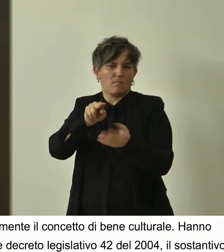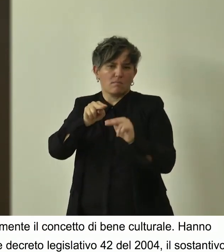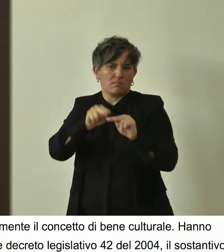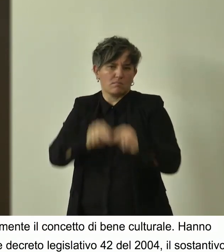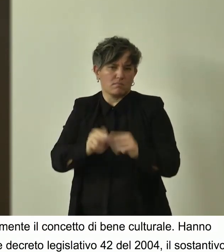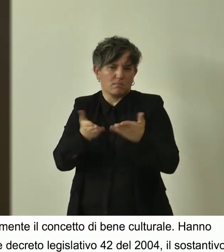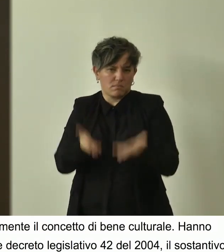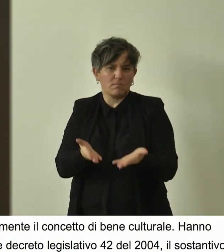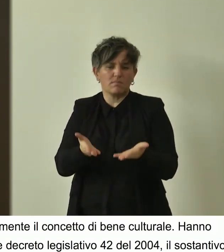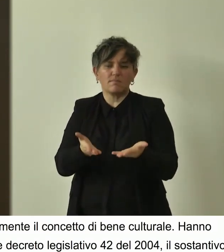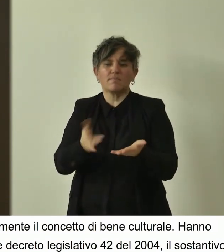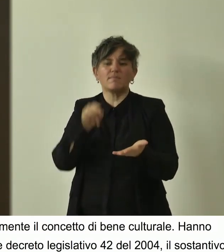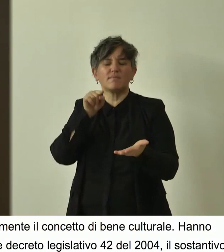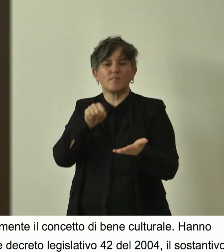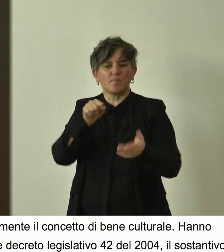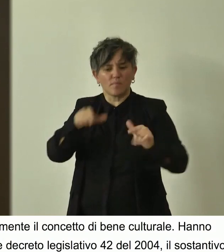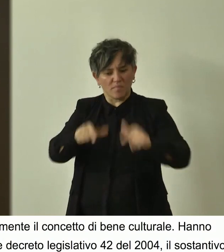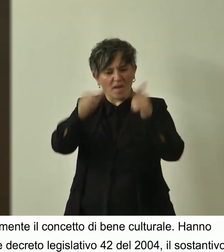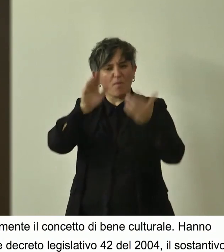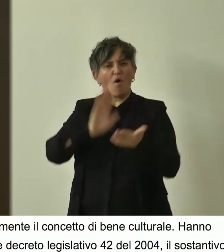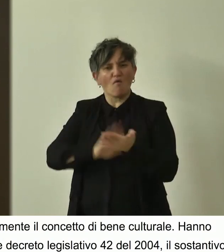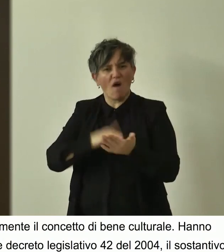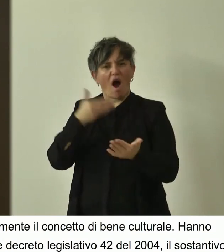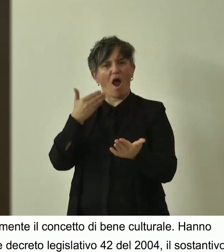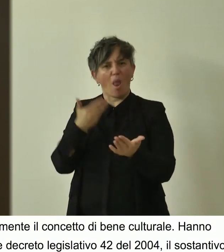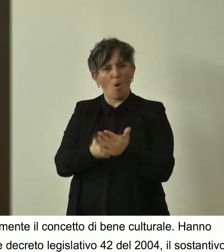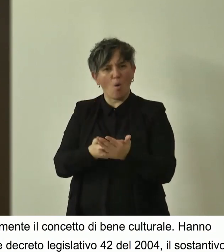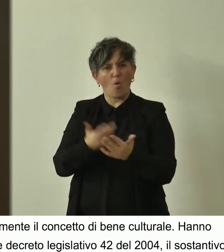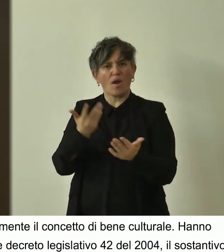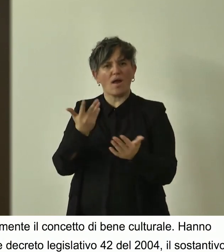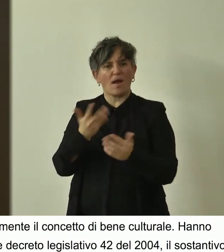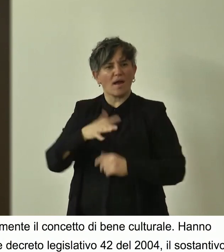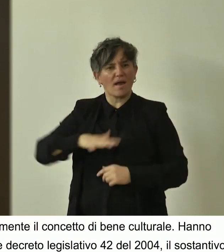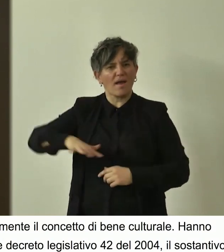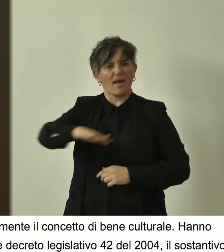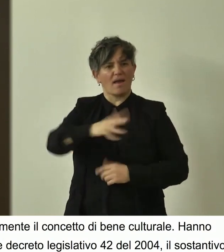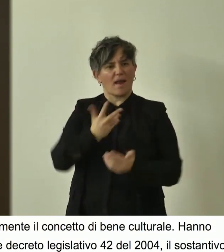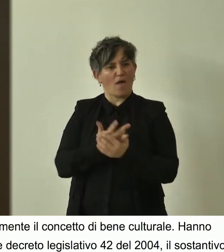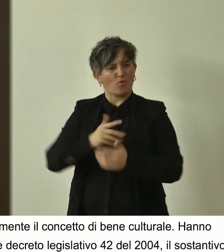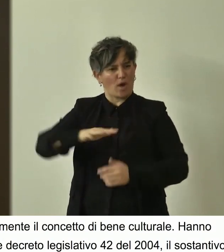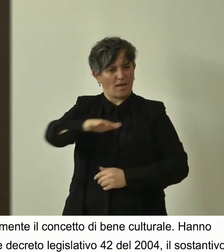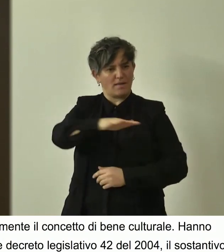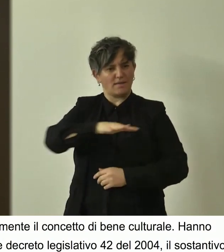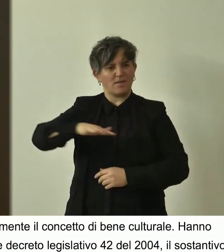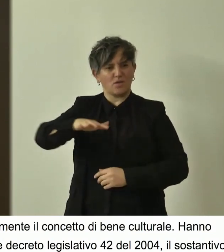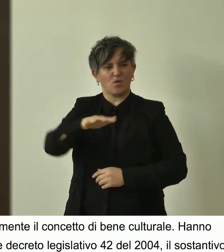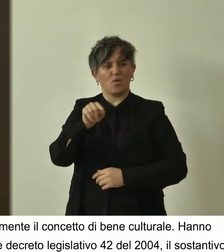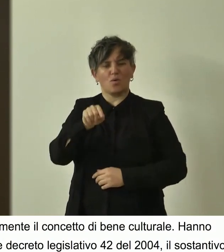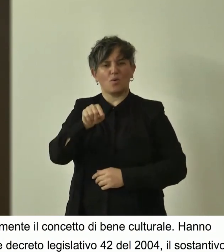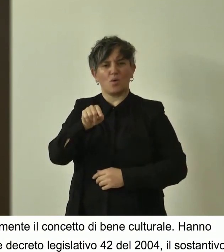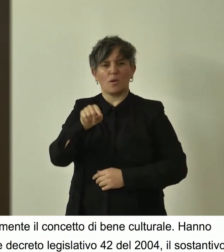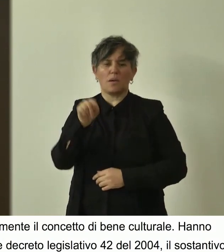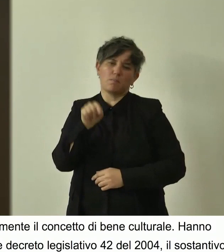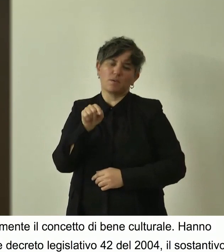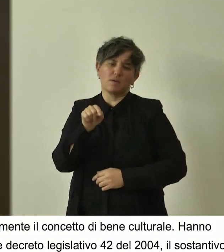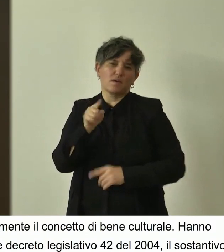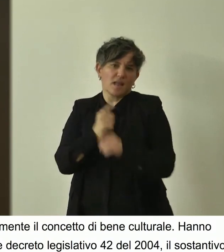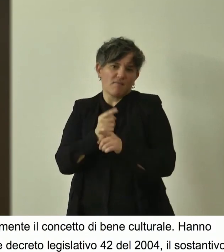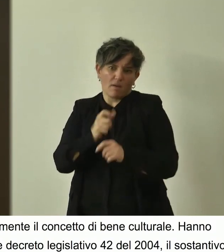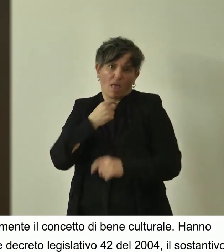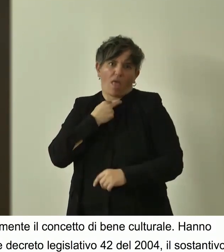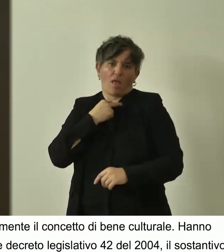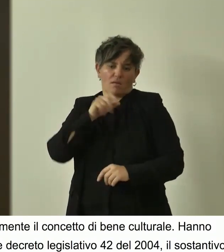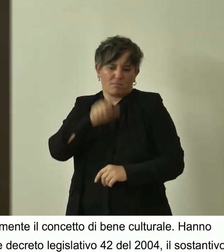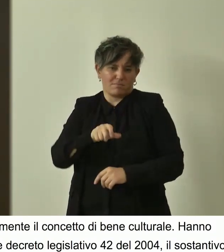spiccato, che presentano uno spiccato valore naturalistico e che pertanto devono essere tutelati